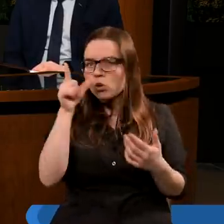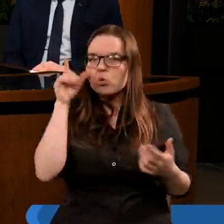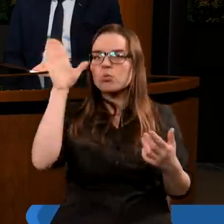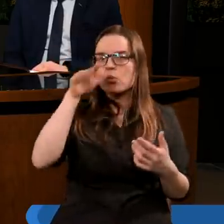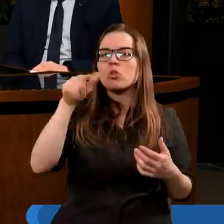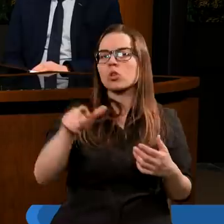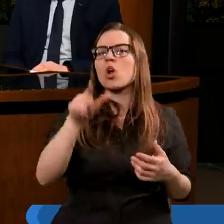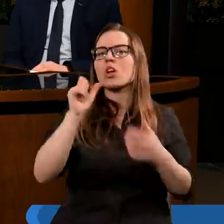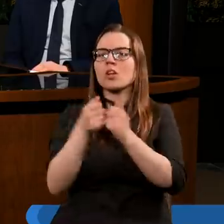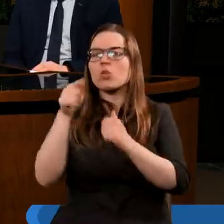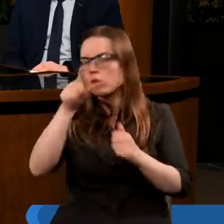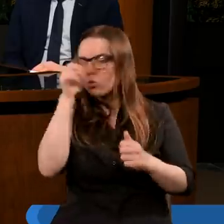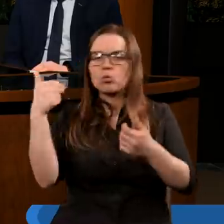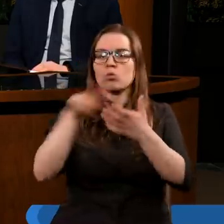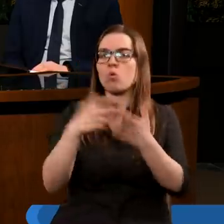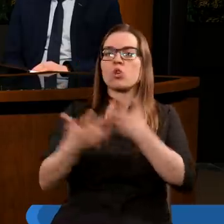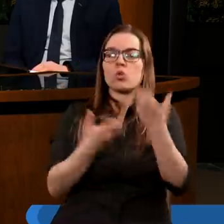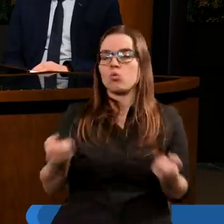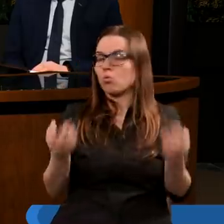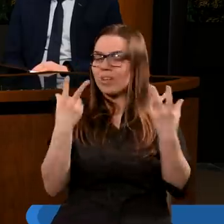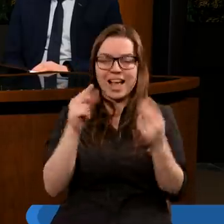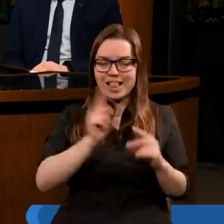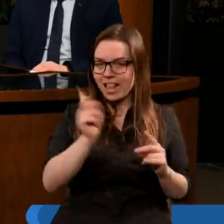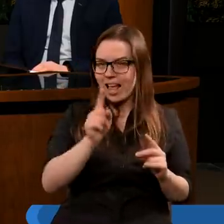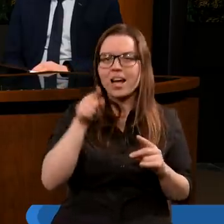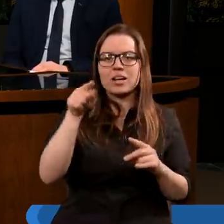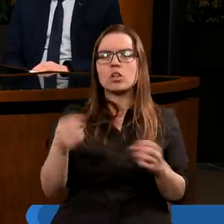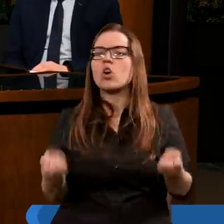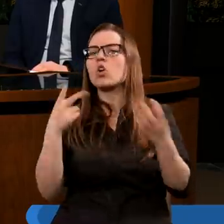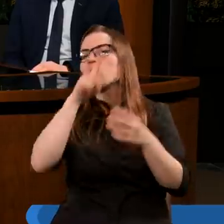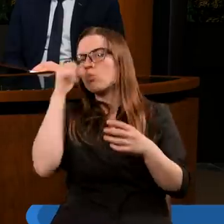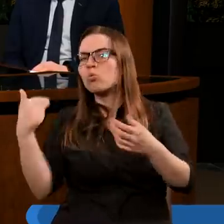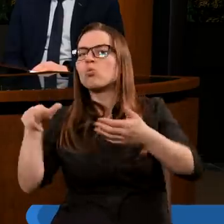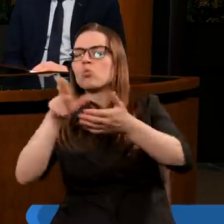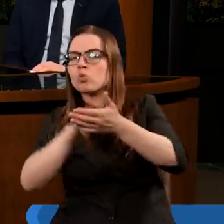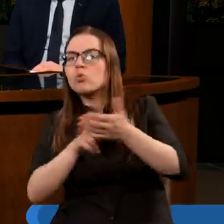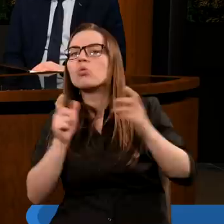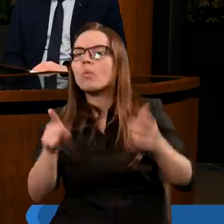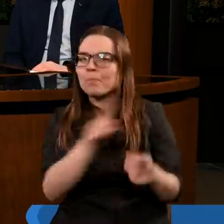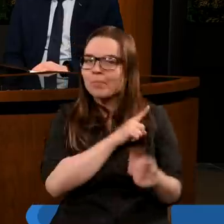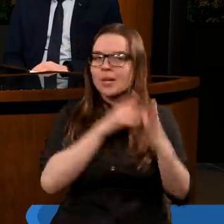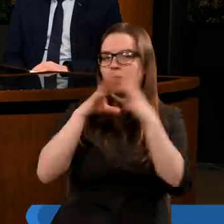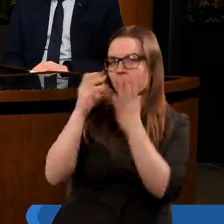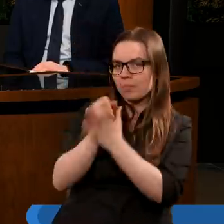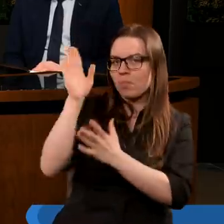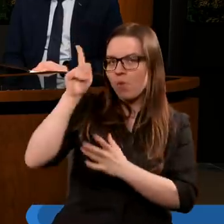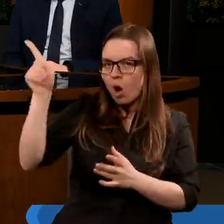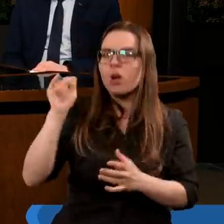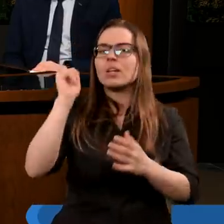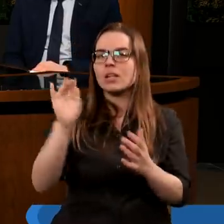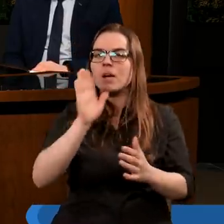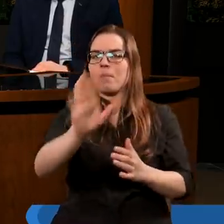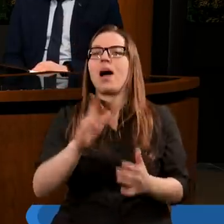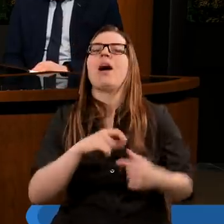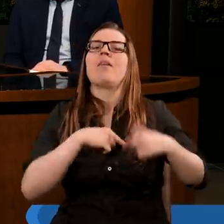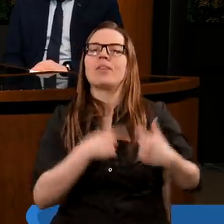Boży to są ci, nie ci, którzy czynią cuda, tylko ci, którzy przestrzegają przykazań Bożych i